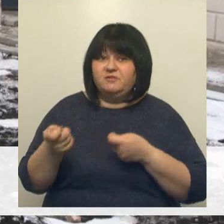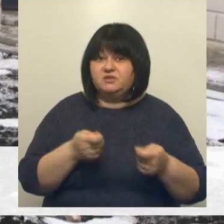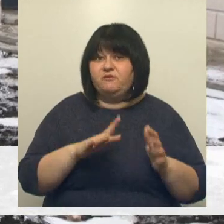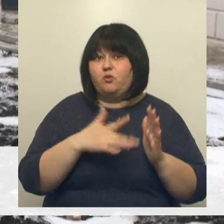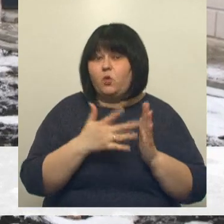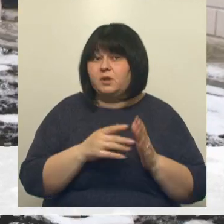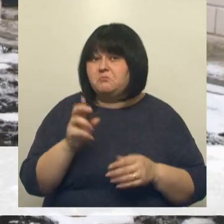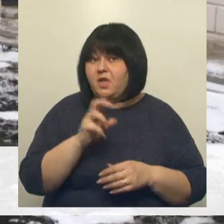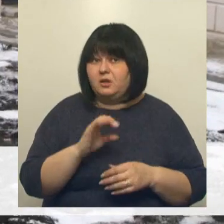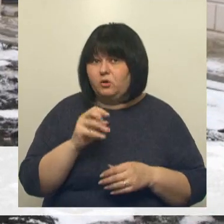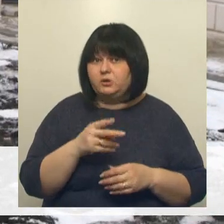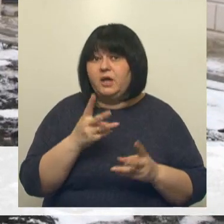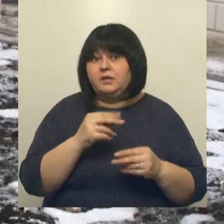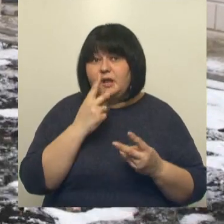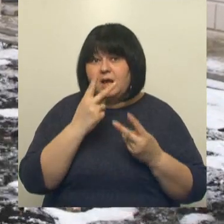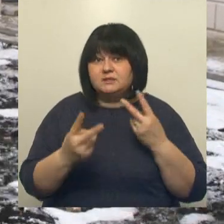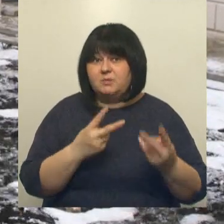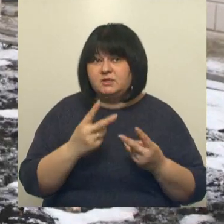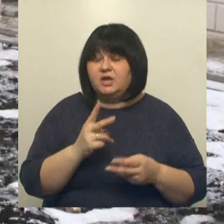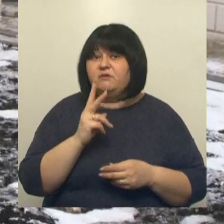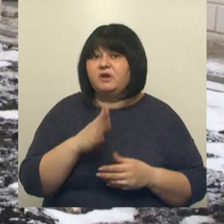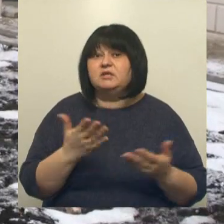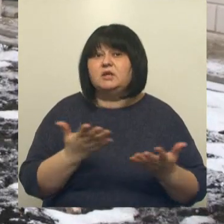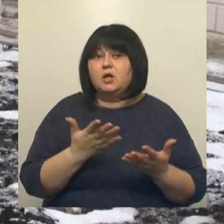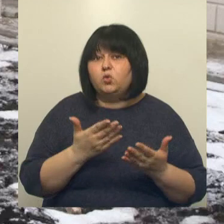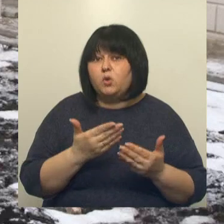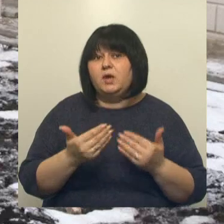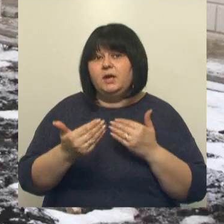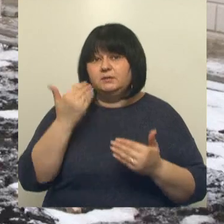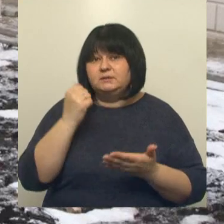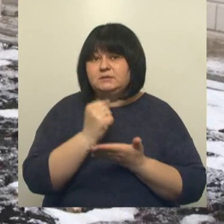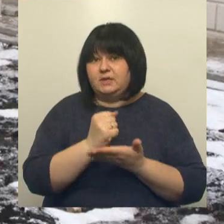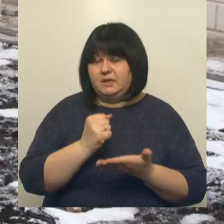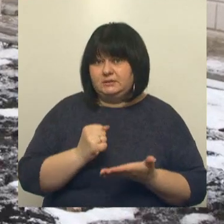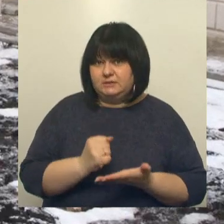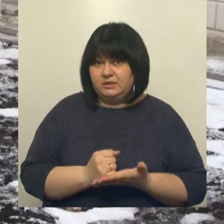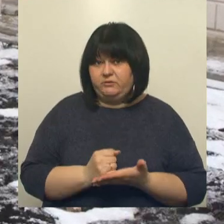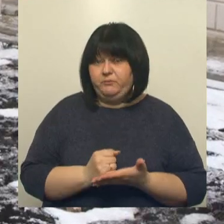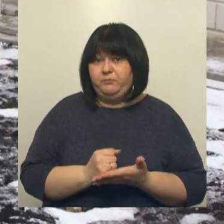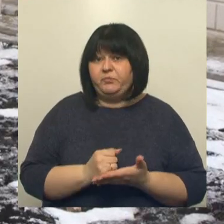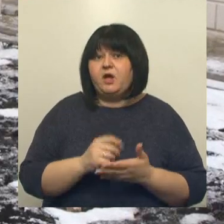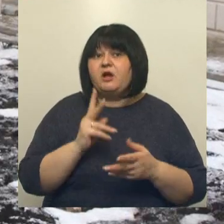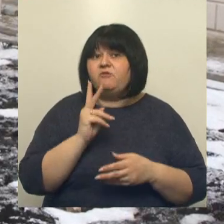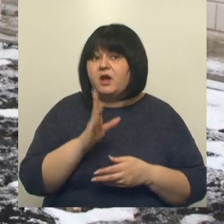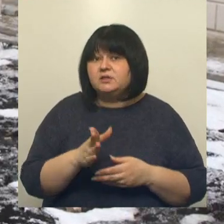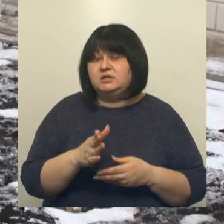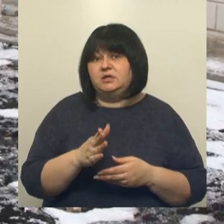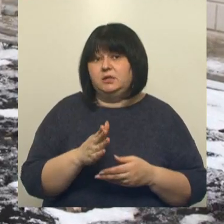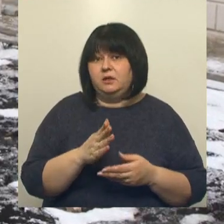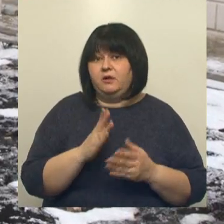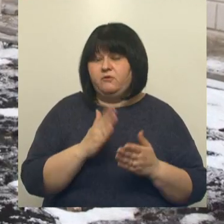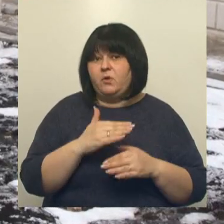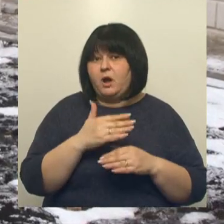Белгород для осмотра квартир, которые предварительно зарезервировали. Квартиры у нас в